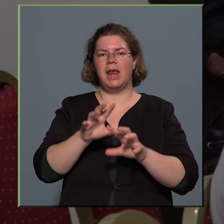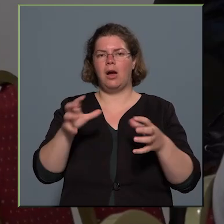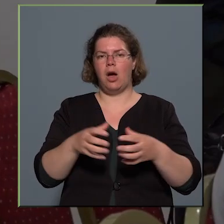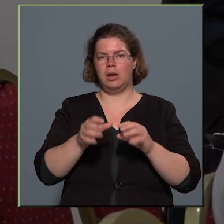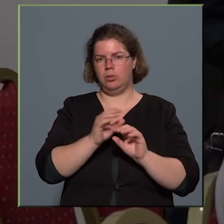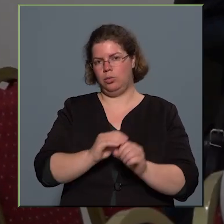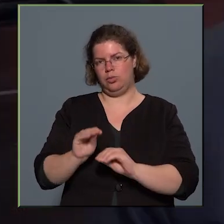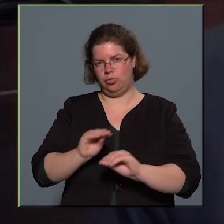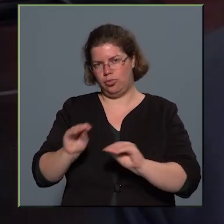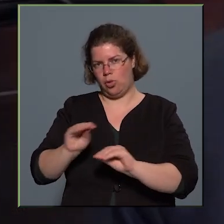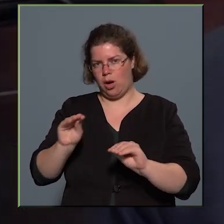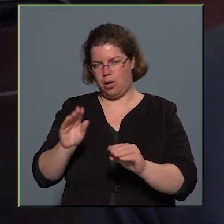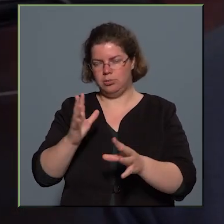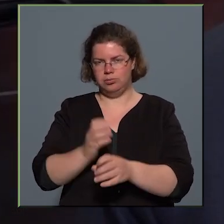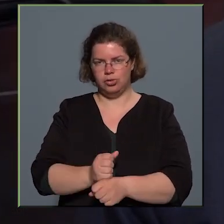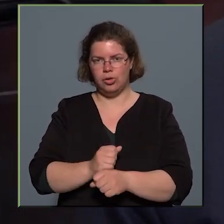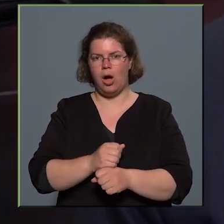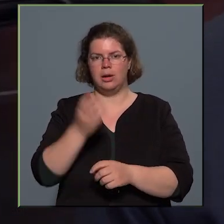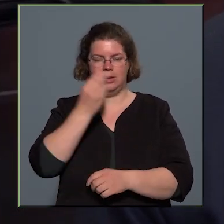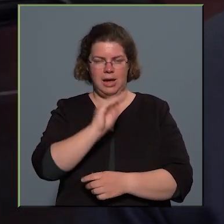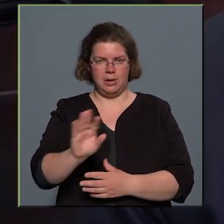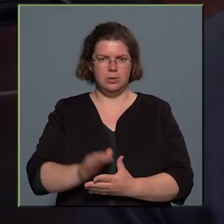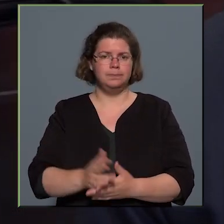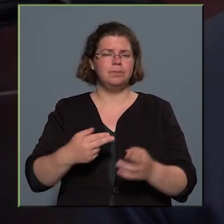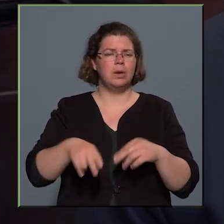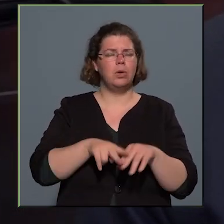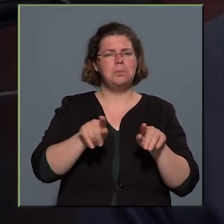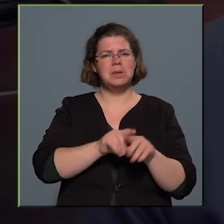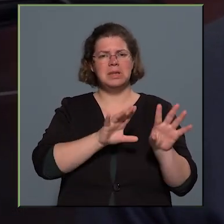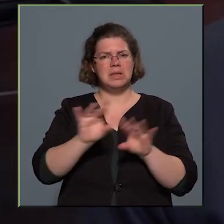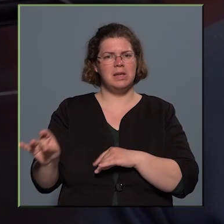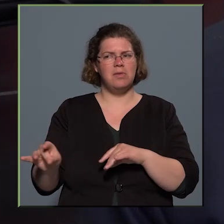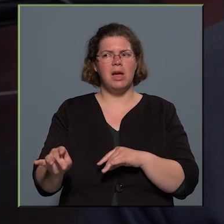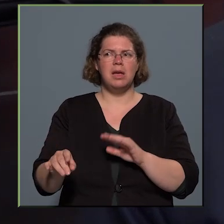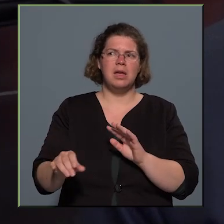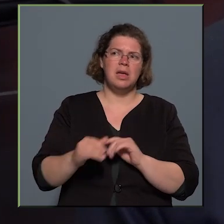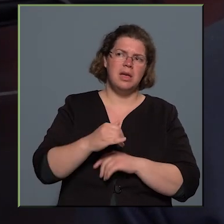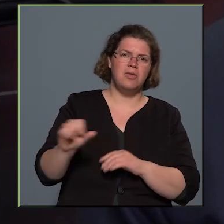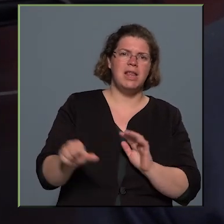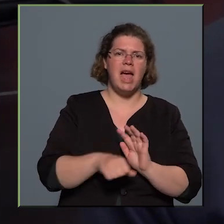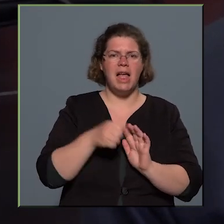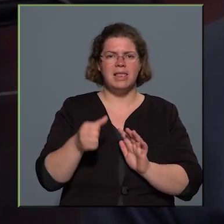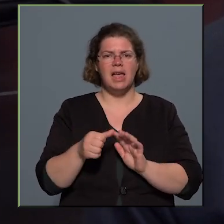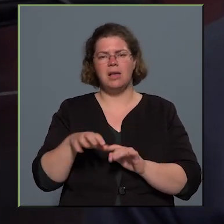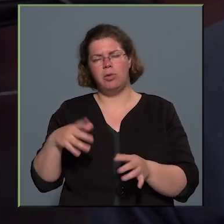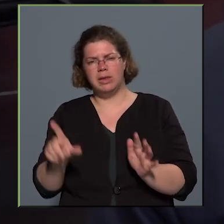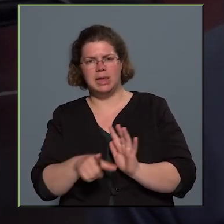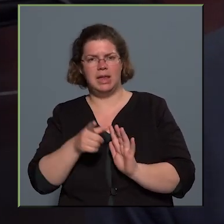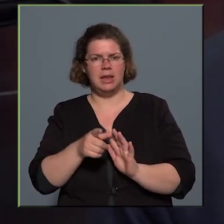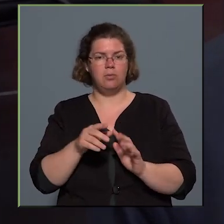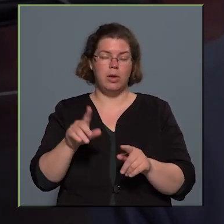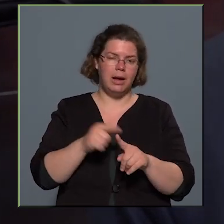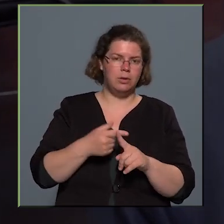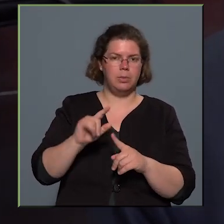diákoknak. Több mint tíz éve. Azt kell, hogy mondjam, hogy évente egyszer, de inkább kétszer, vagy még akár